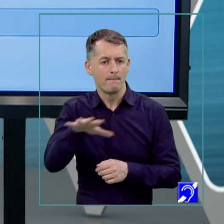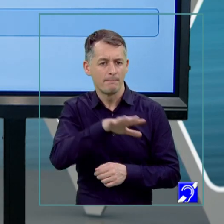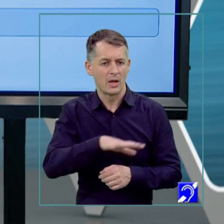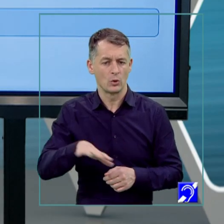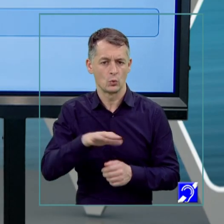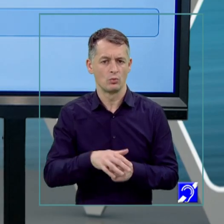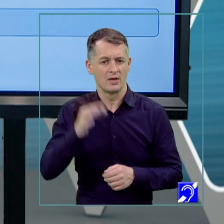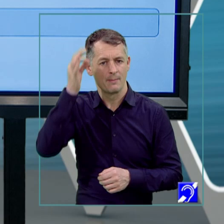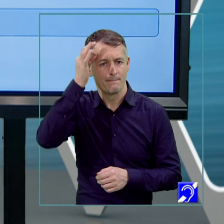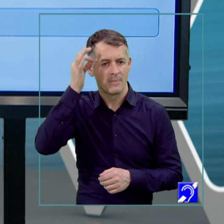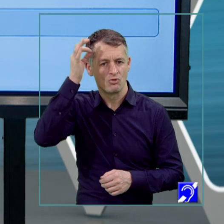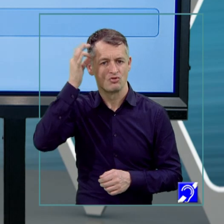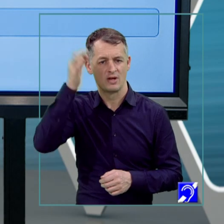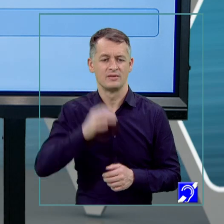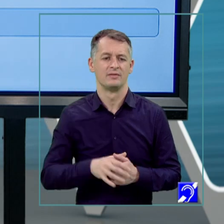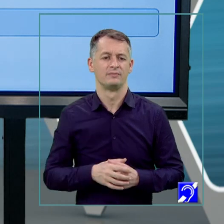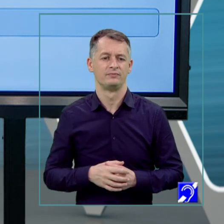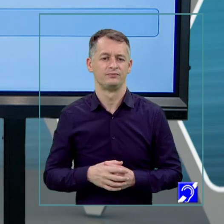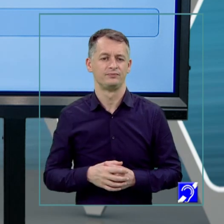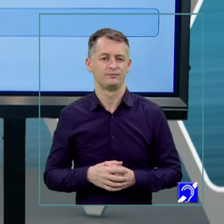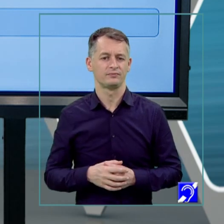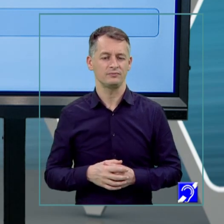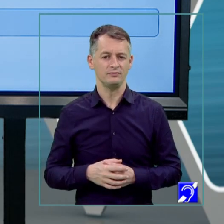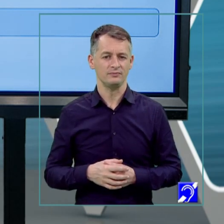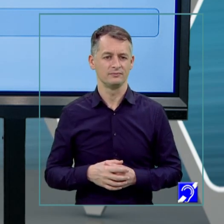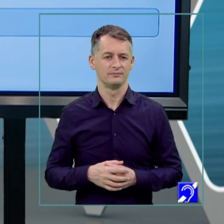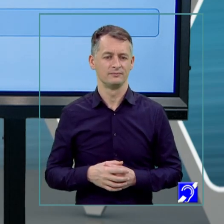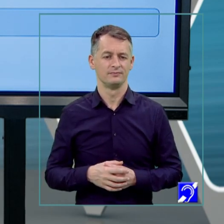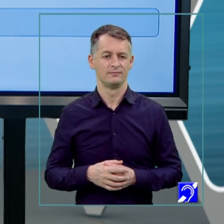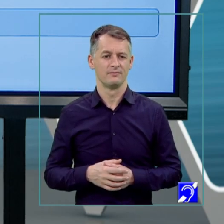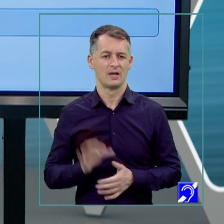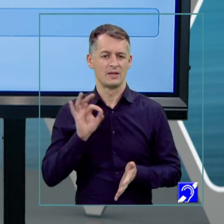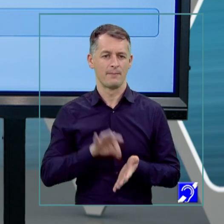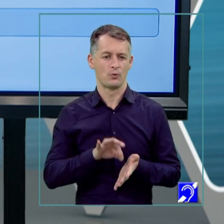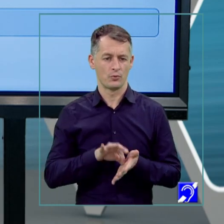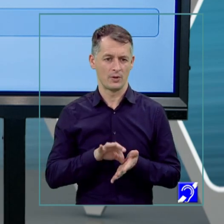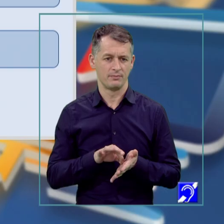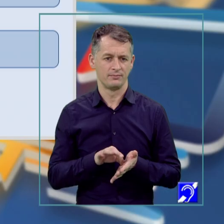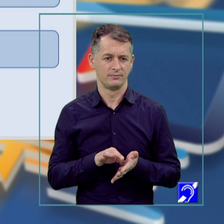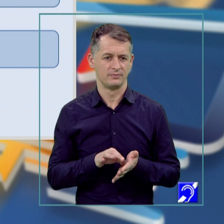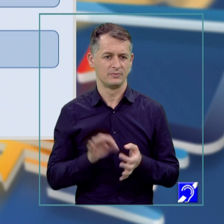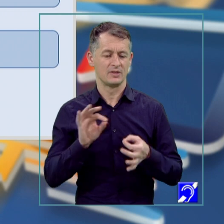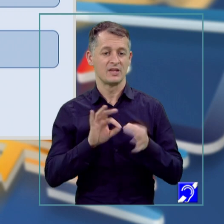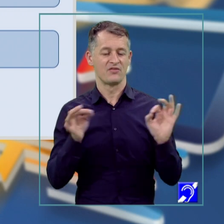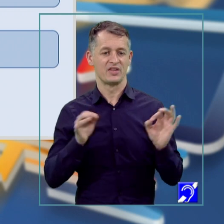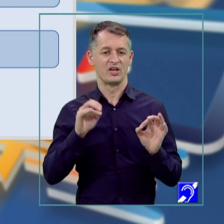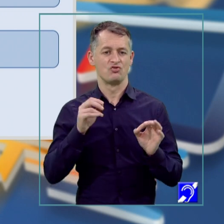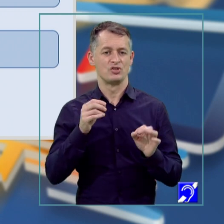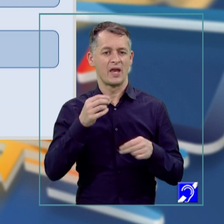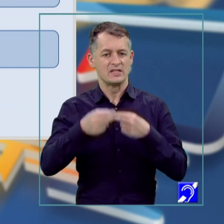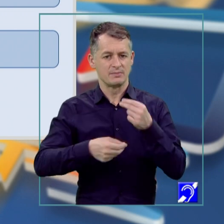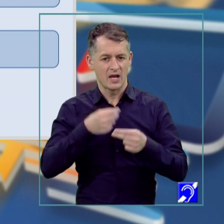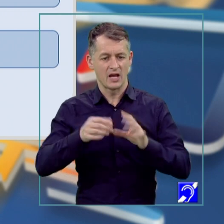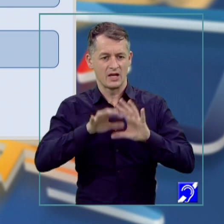ultimul proces din cadrul proceselor cognitive superioare, ne propunem la imaginație definire și caracterizare generală,